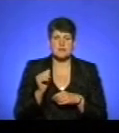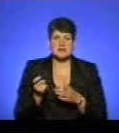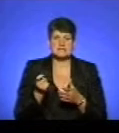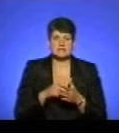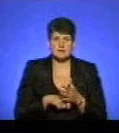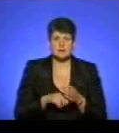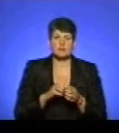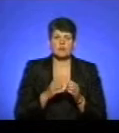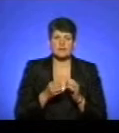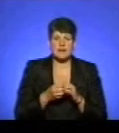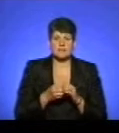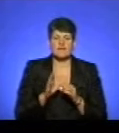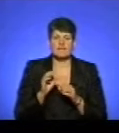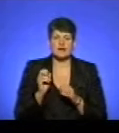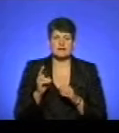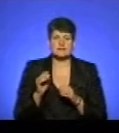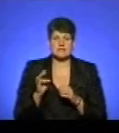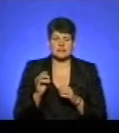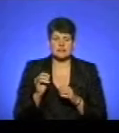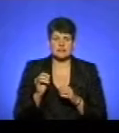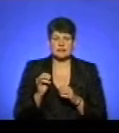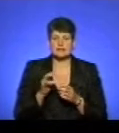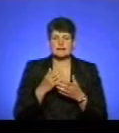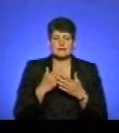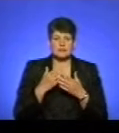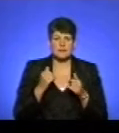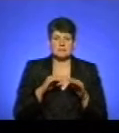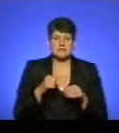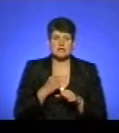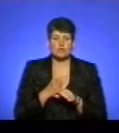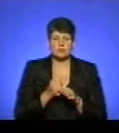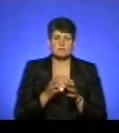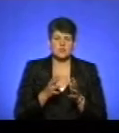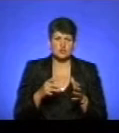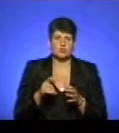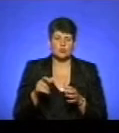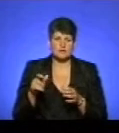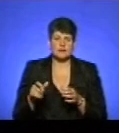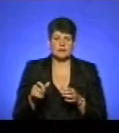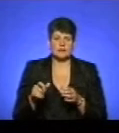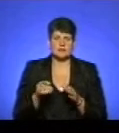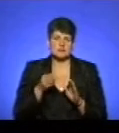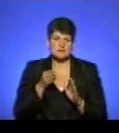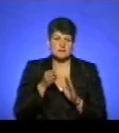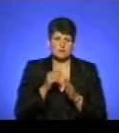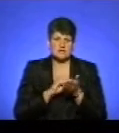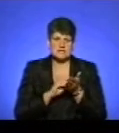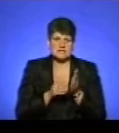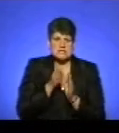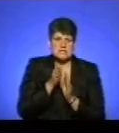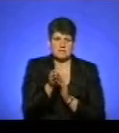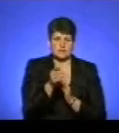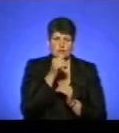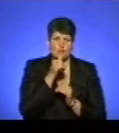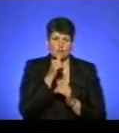проблема. Значить, не вакцинуємо, значить, мусимо ми вже та бригада після роботи. Але більшість людей... Може записку ворота треба Так, ми